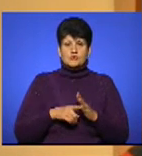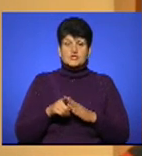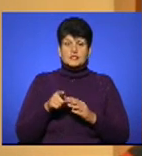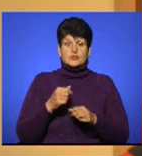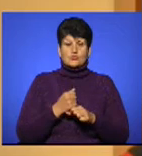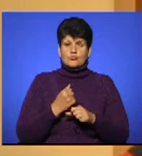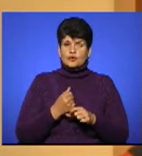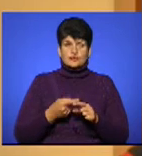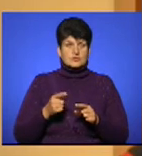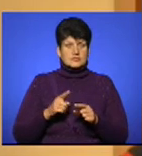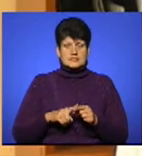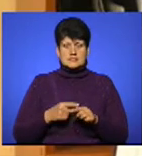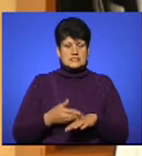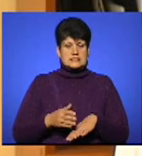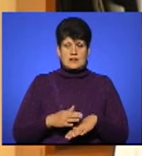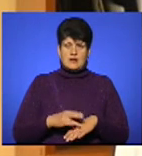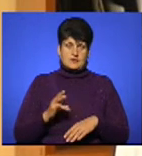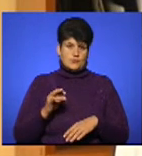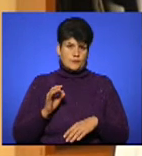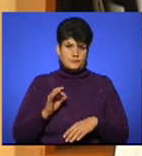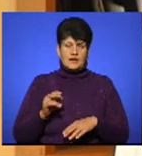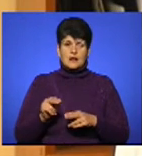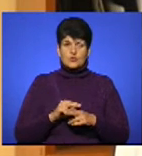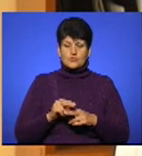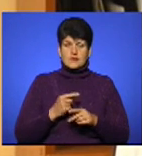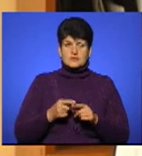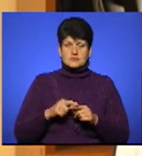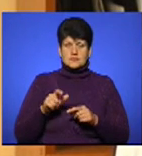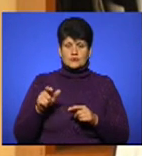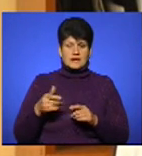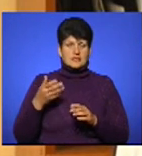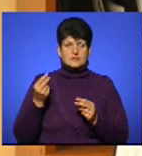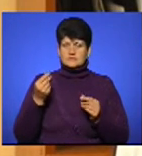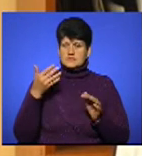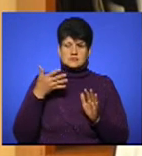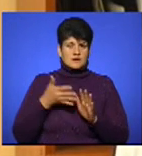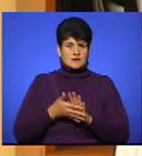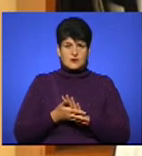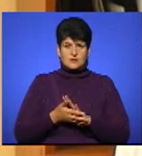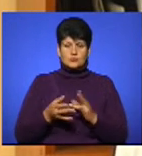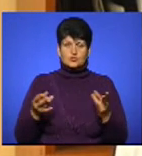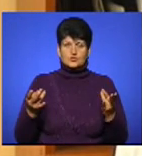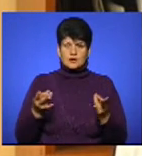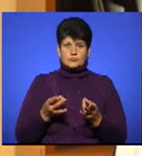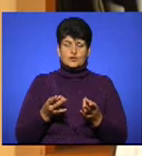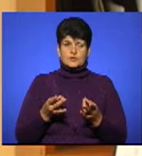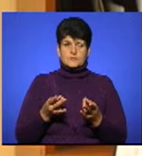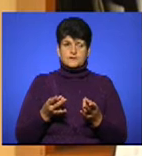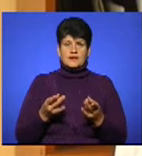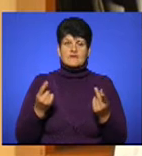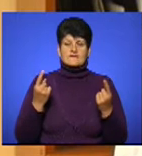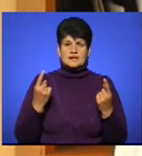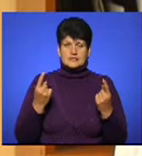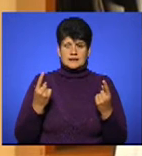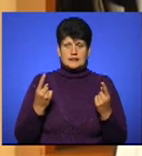досить складно. Лікування таких пацієнтів досить затратне, тому що потребують і великого